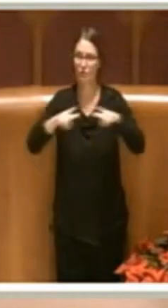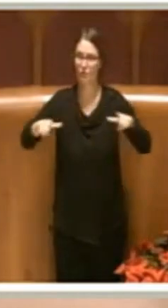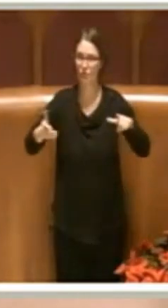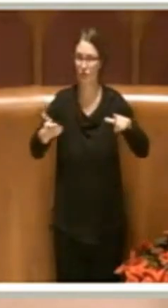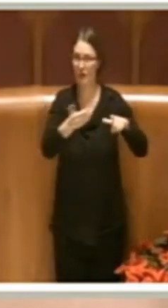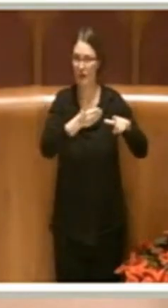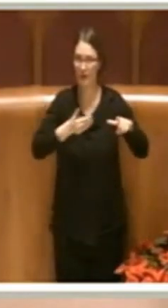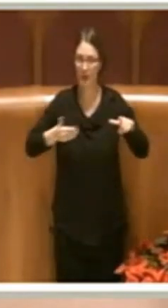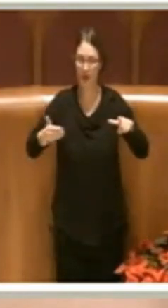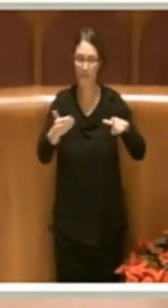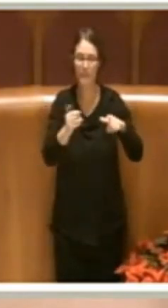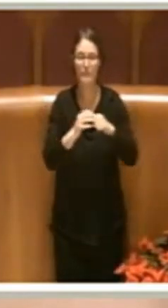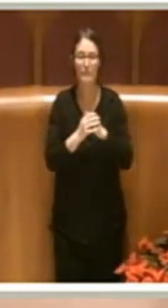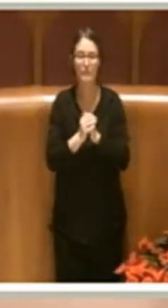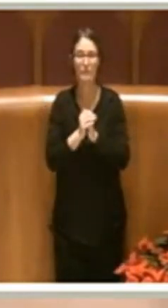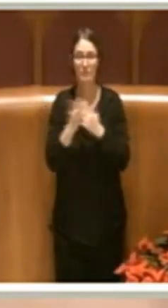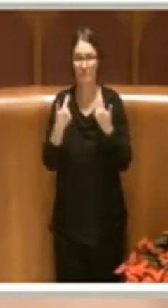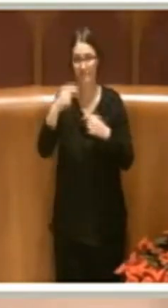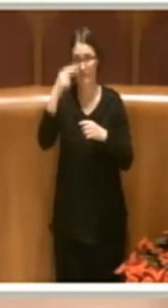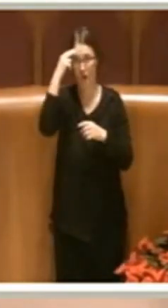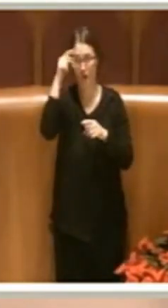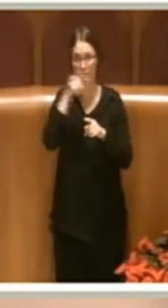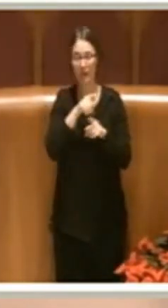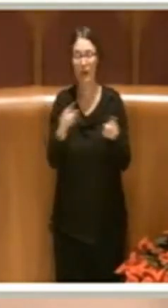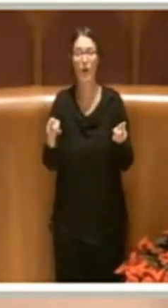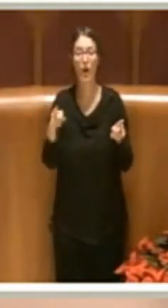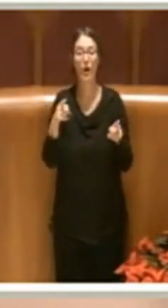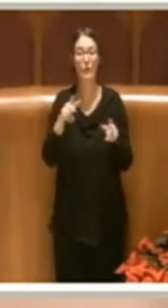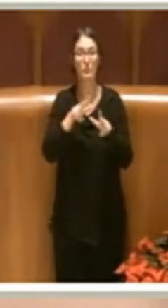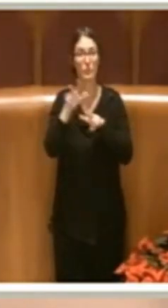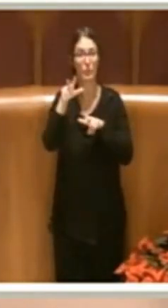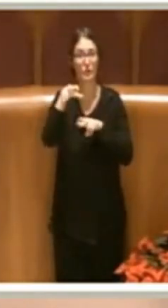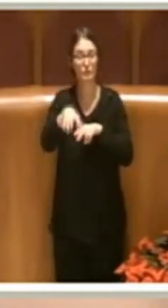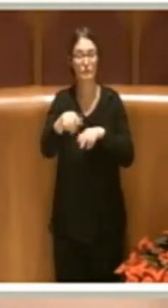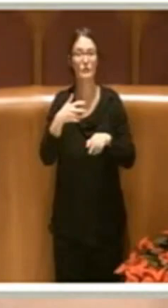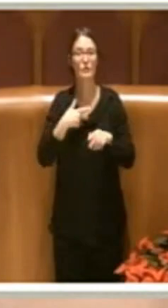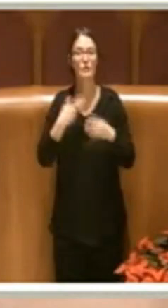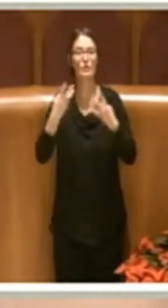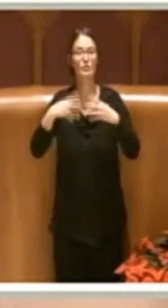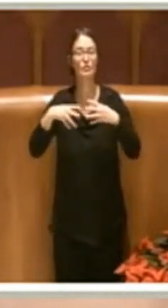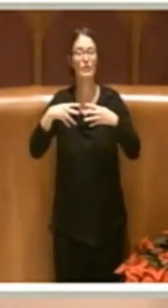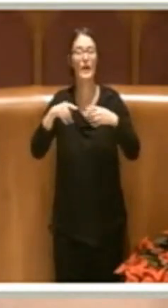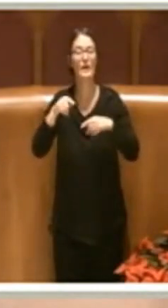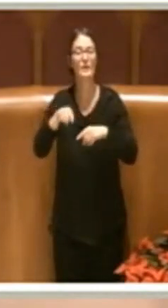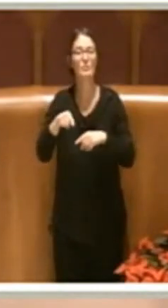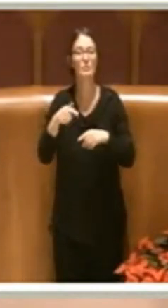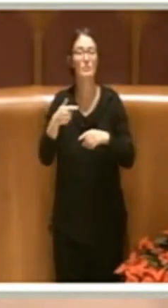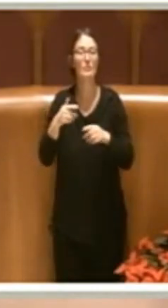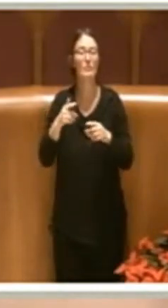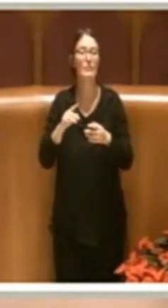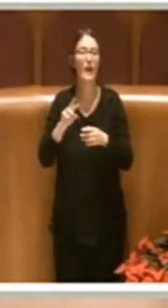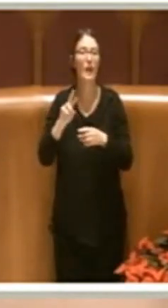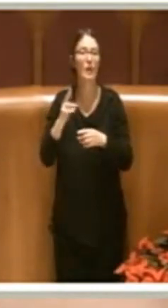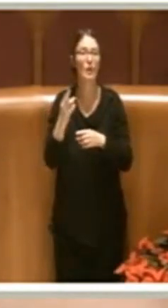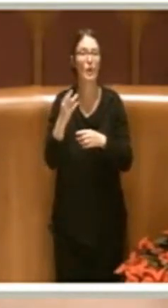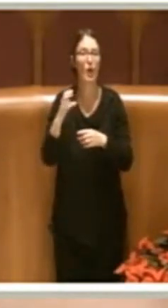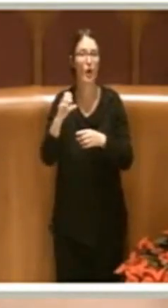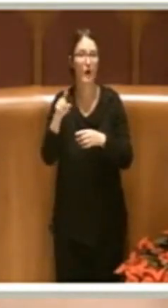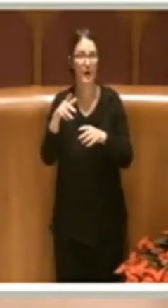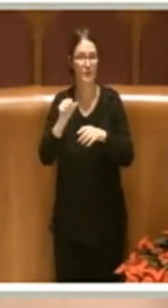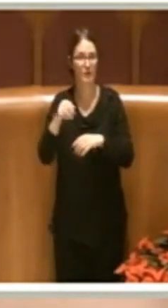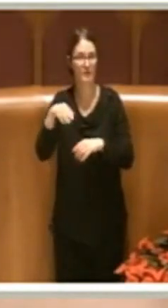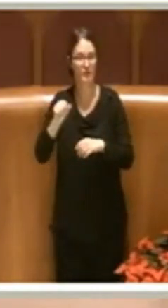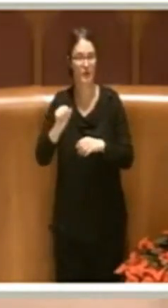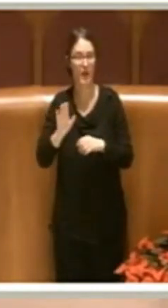Ricordo che in questo municipio c'è l'impianto di Roccacencia di Ama e di fronte